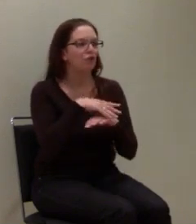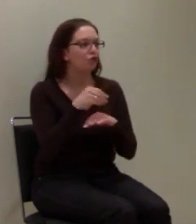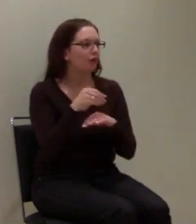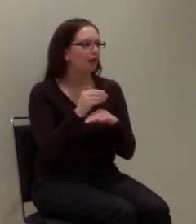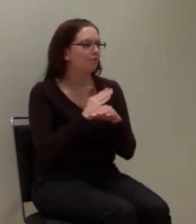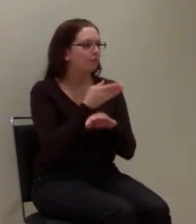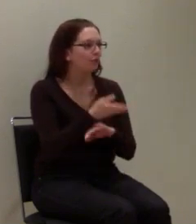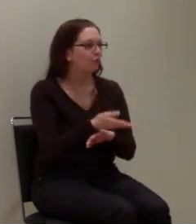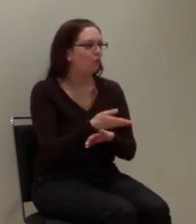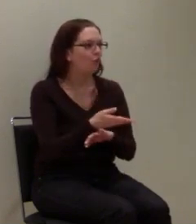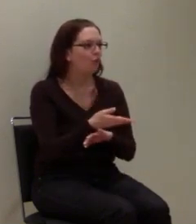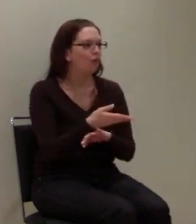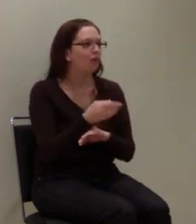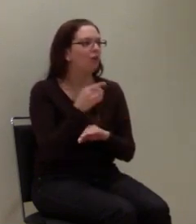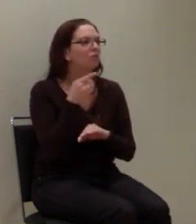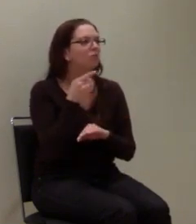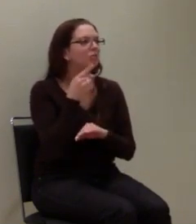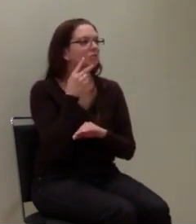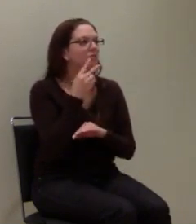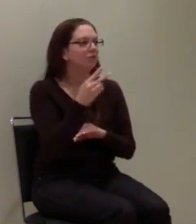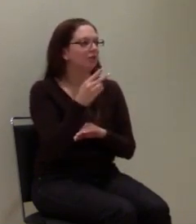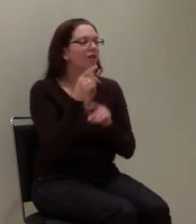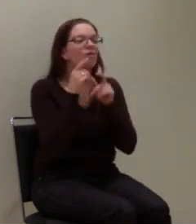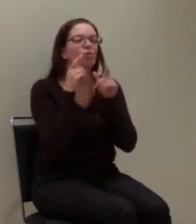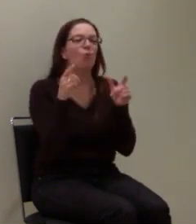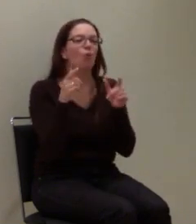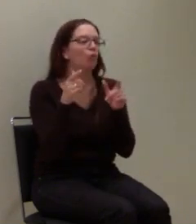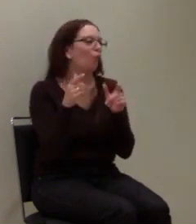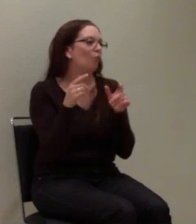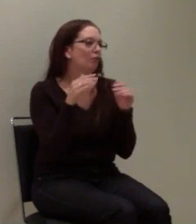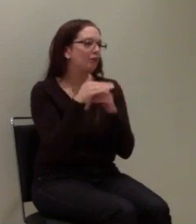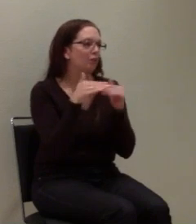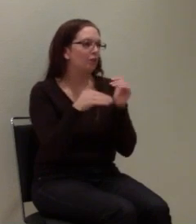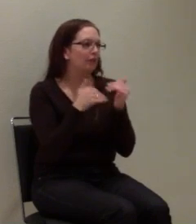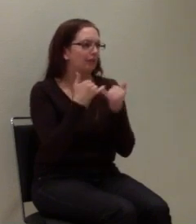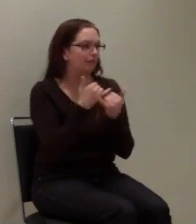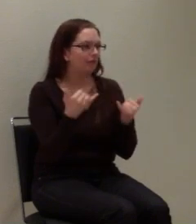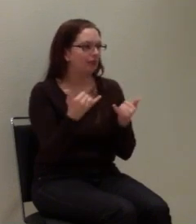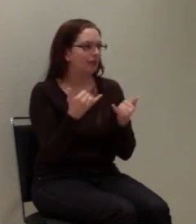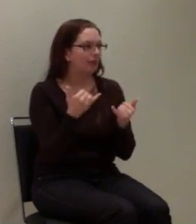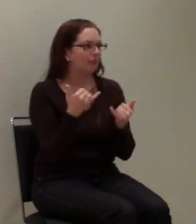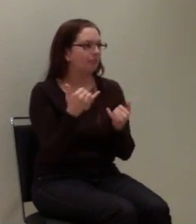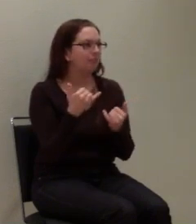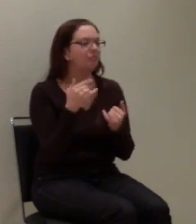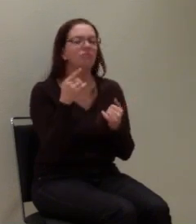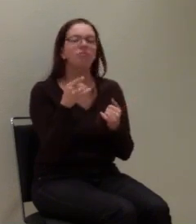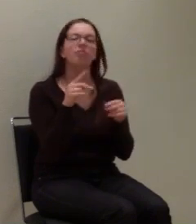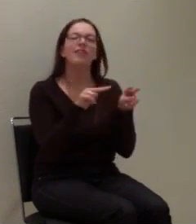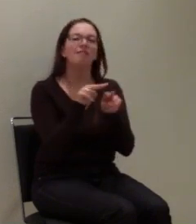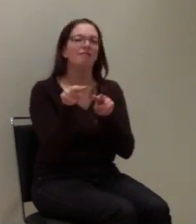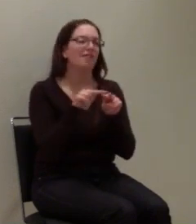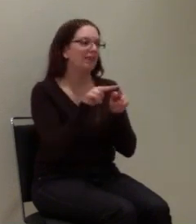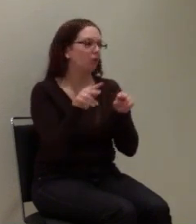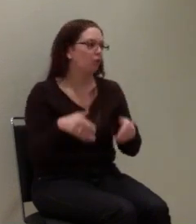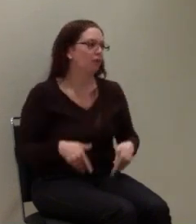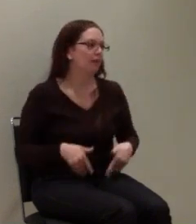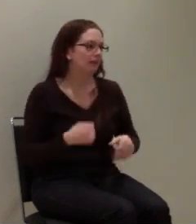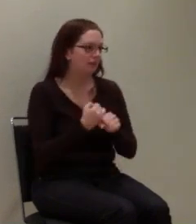es ging dabei auch um Schweden, um das schwedische Notrufsysteme und da ging es tatsächlich über einen Videovermittlungsdienst.